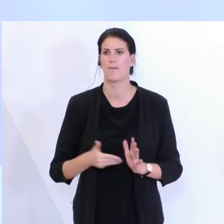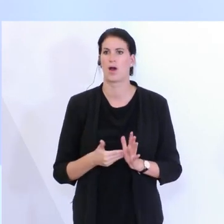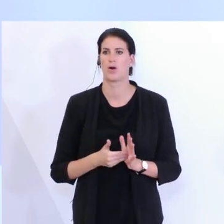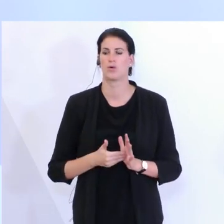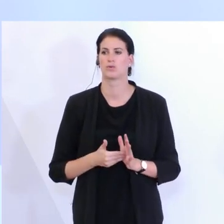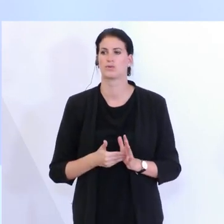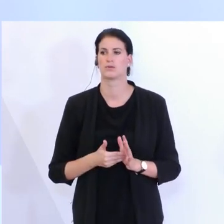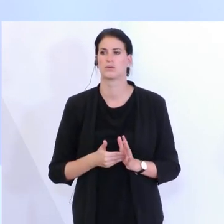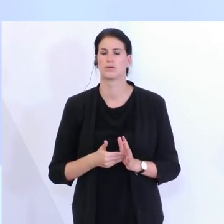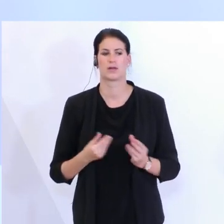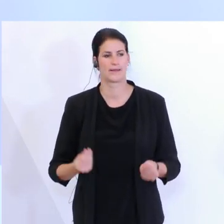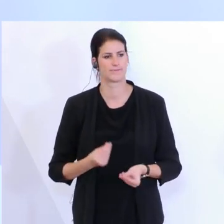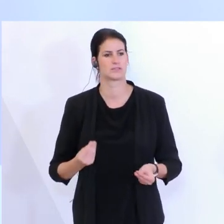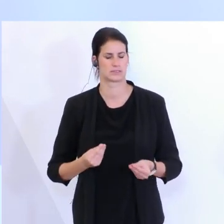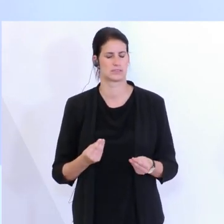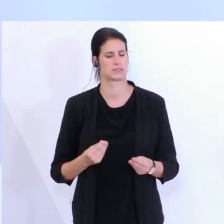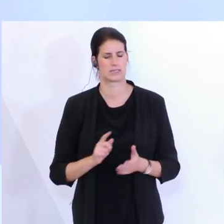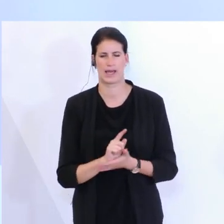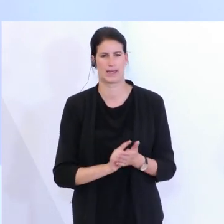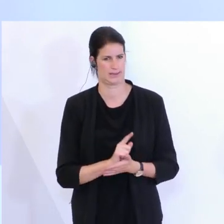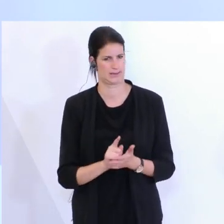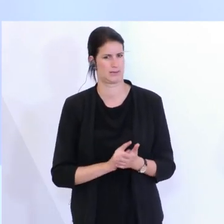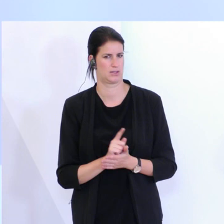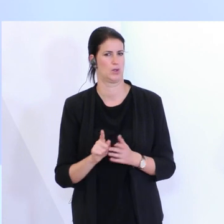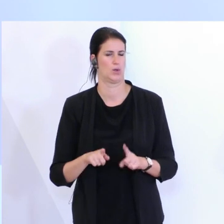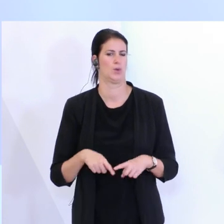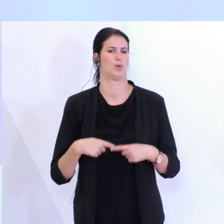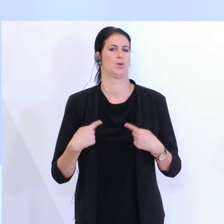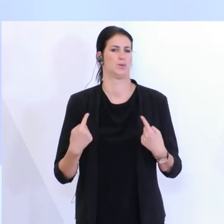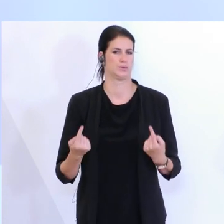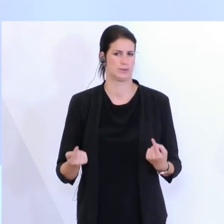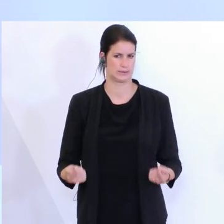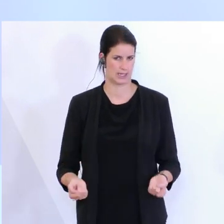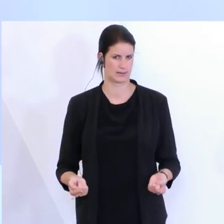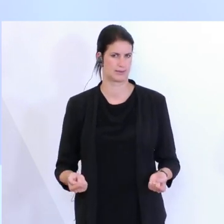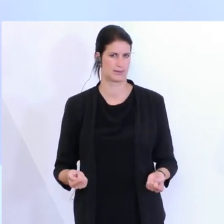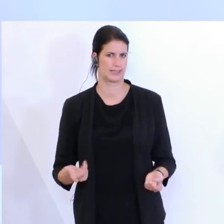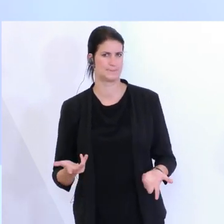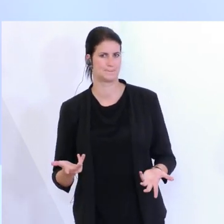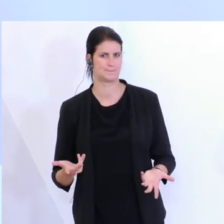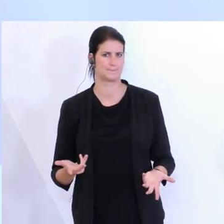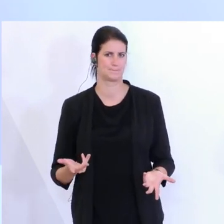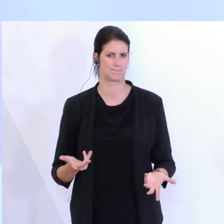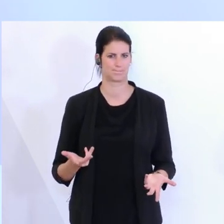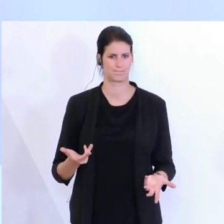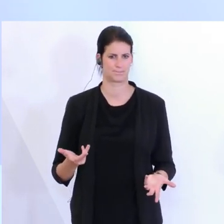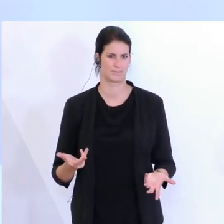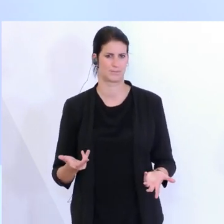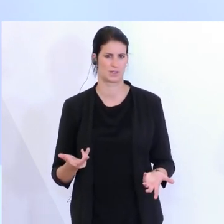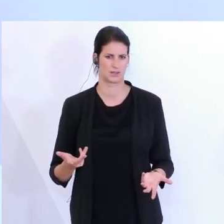ja durchaus etwas, bis das dann quasi auch in die Köpfe der Gäste